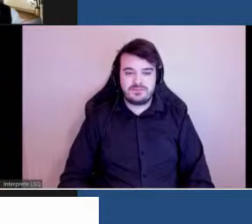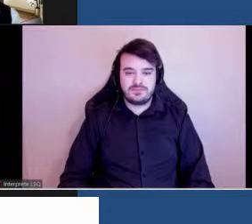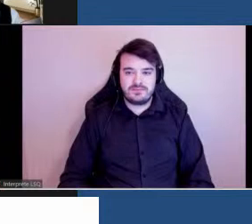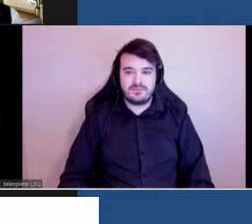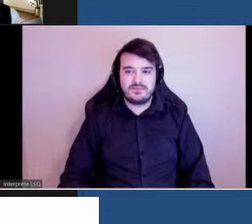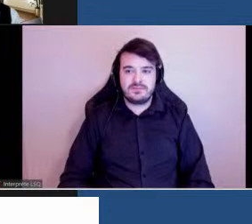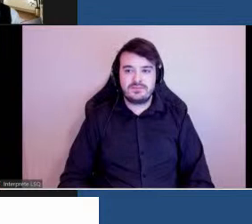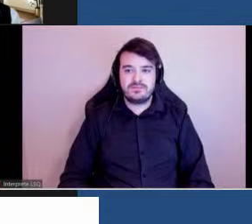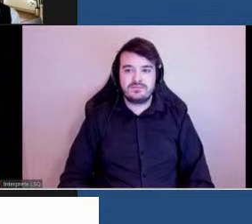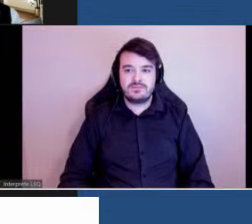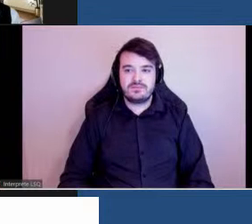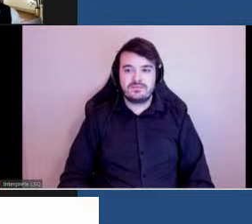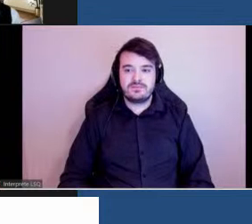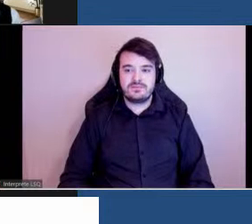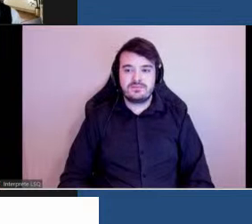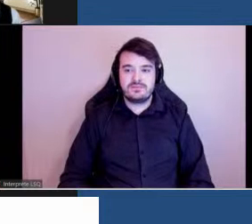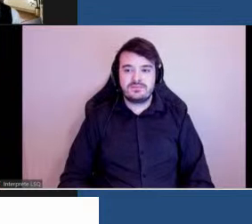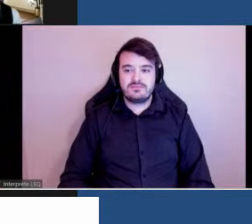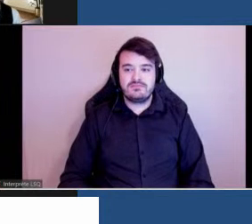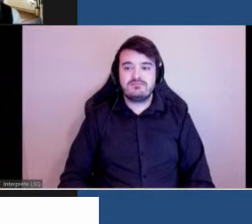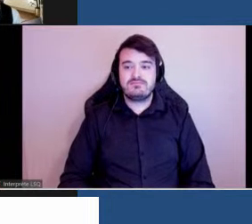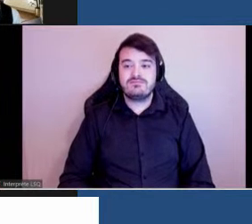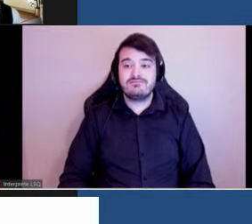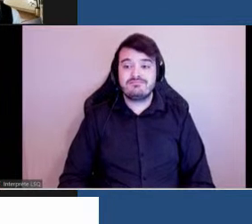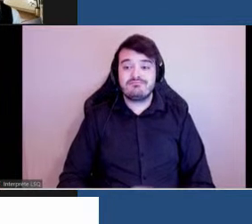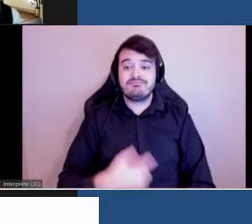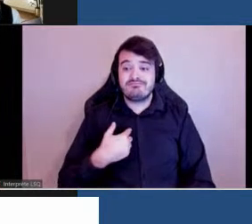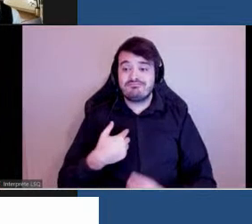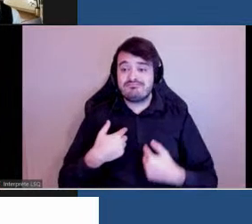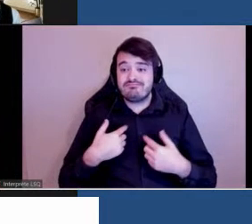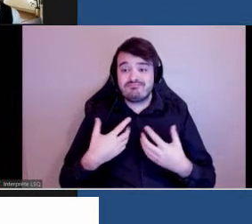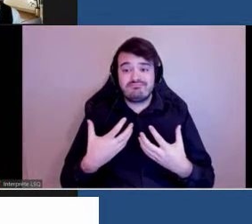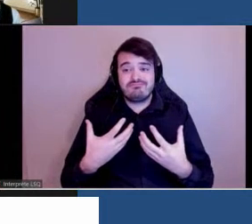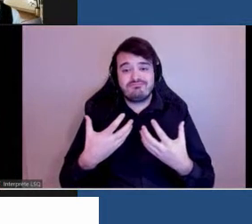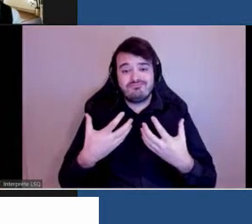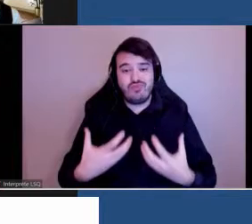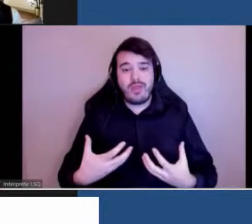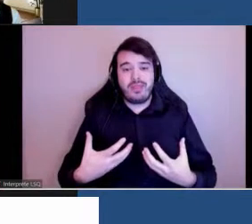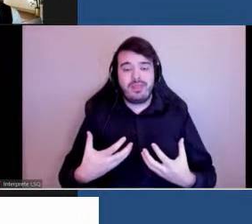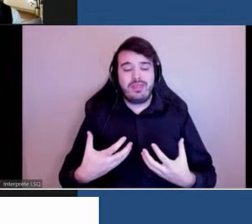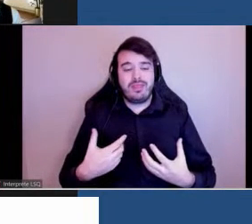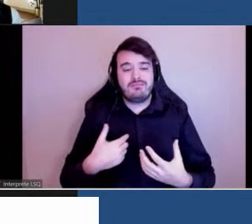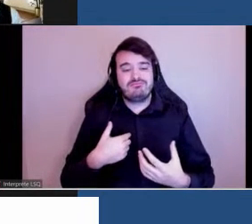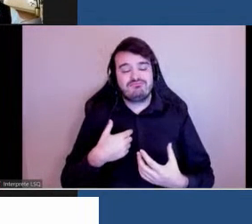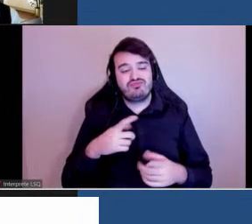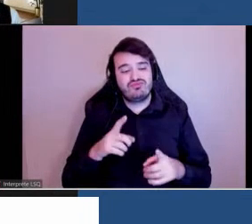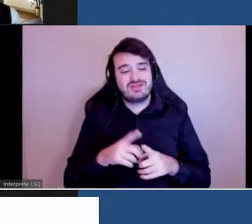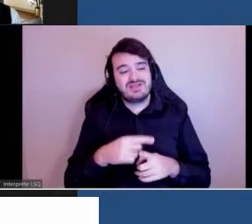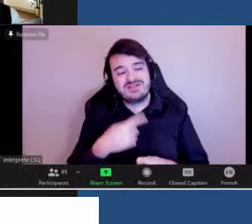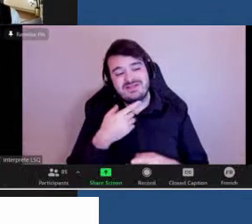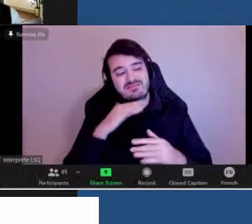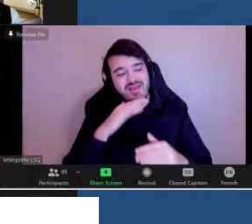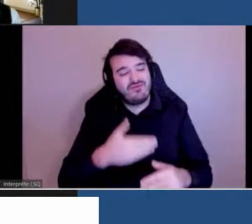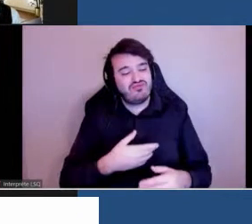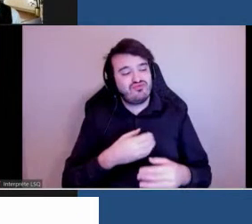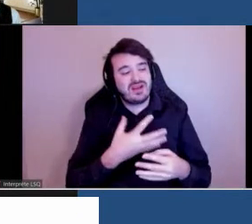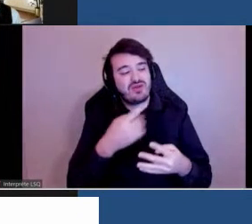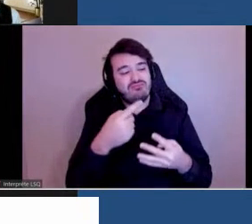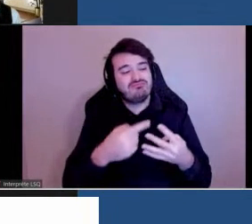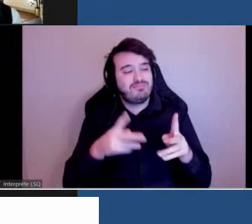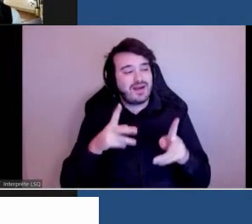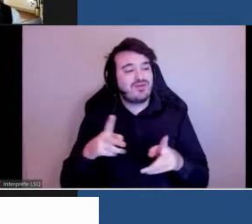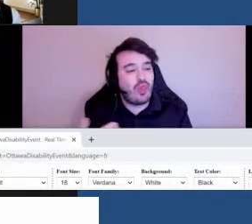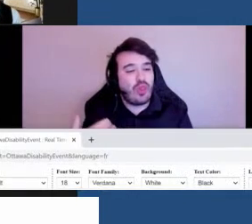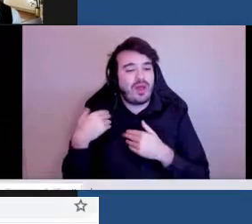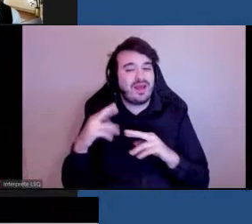Je souhaite accorder la bienvenue à quelques dignitières à la réunion. Nous